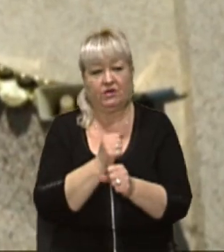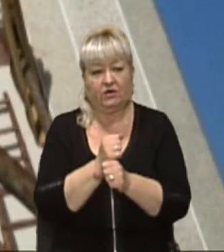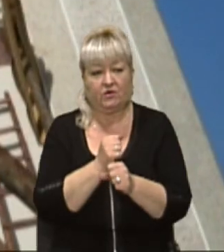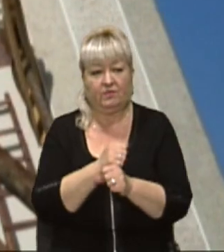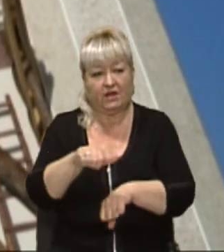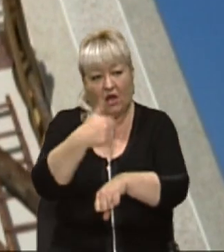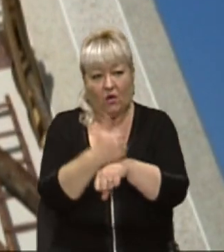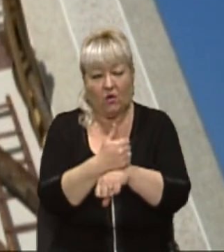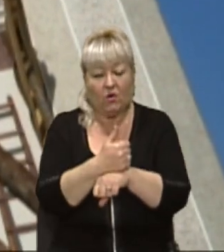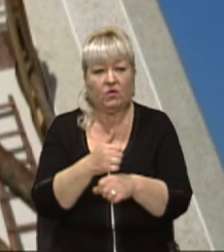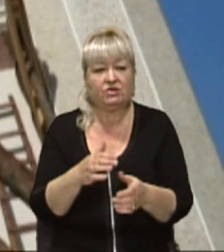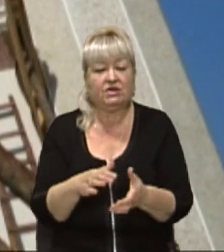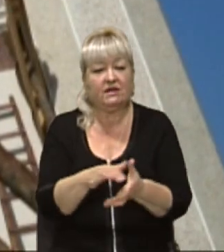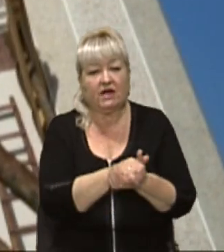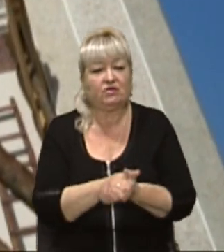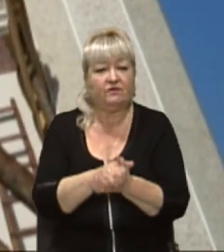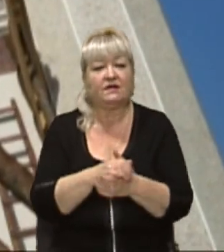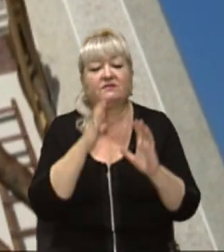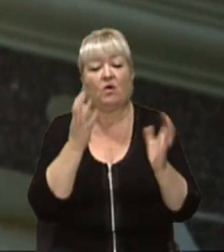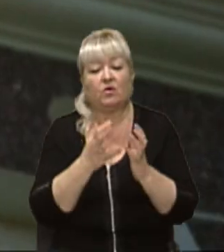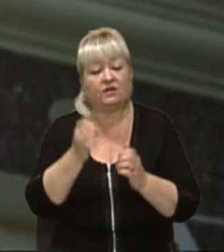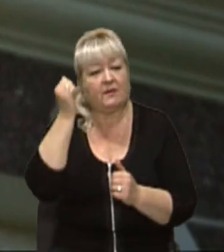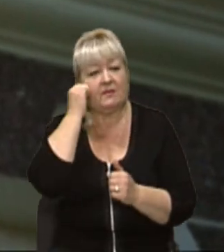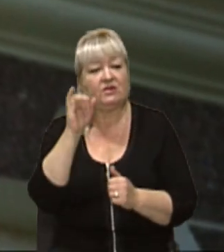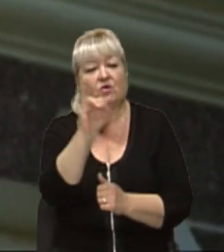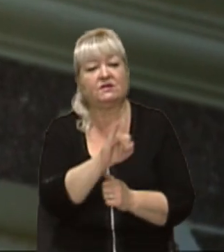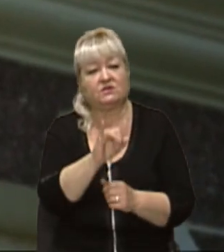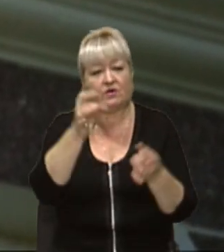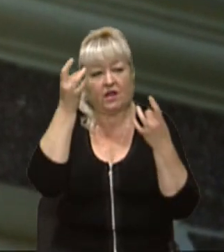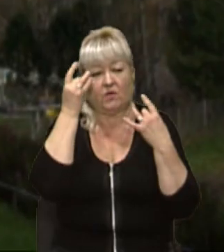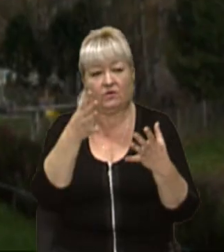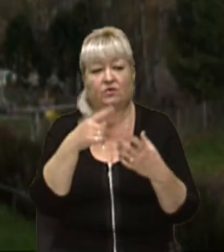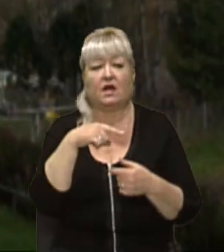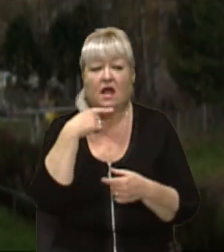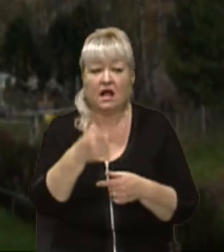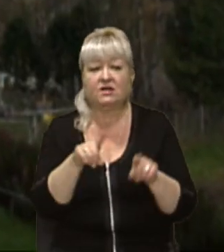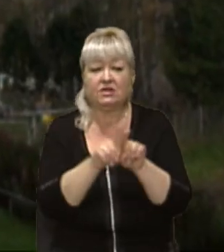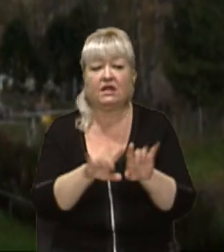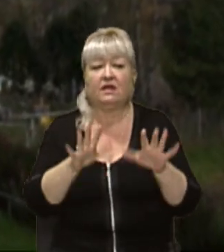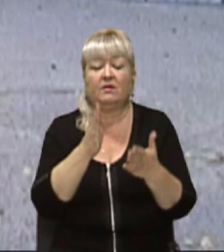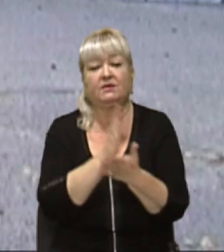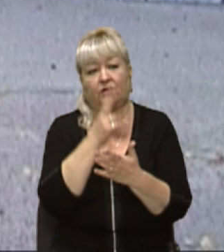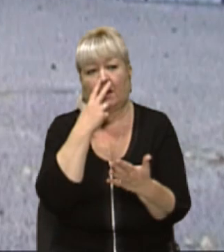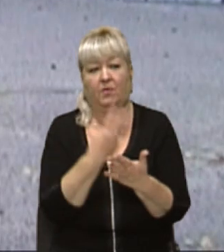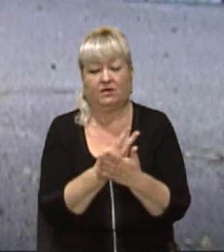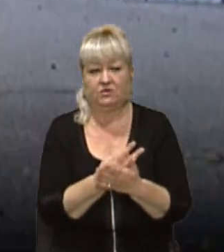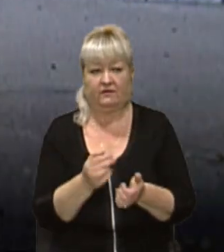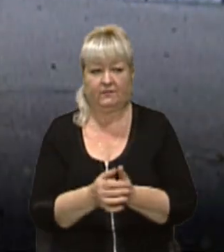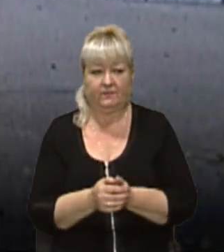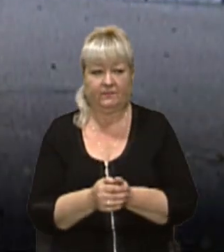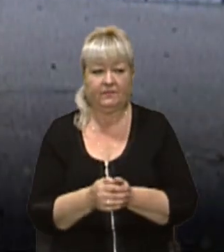обласного осередку Українського товариства охорони пам'яток історії та культури Андрій Салюк каже, такий випадок є показовим. Це